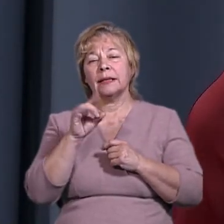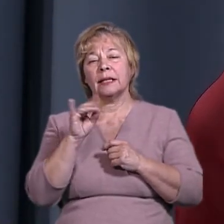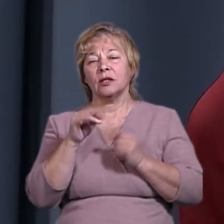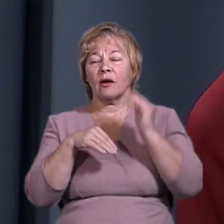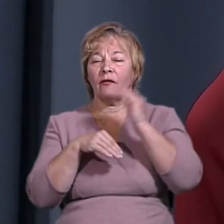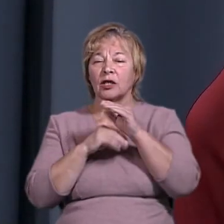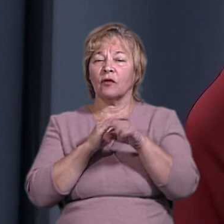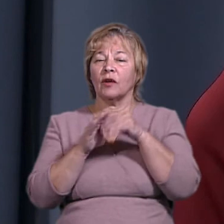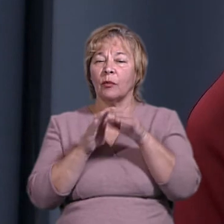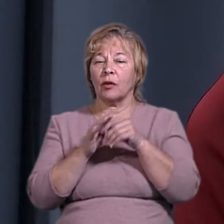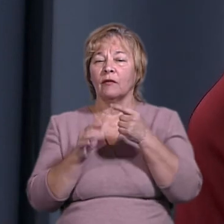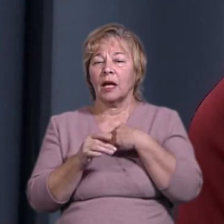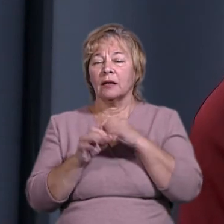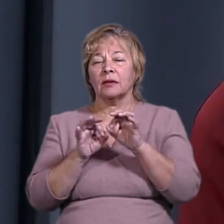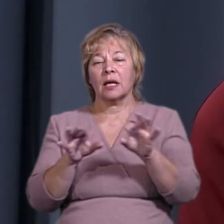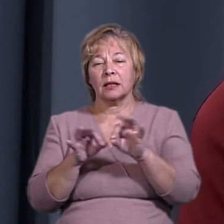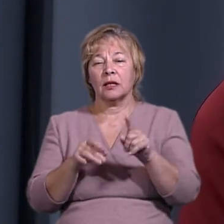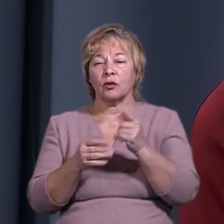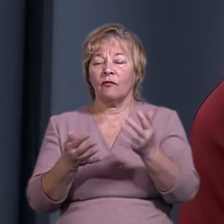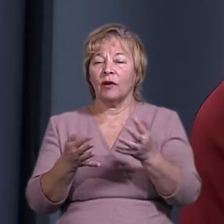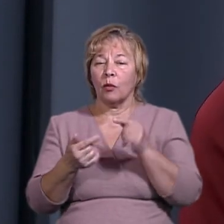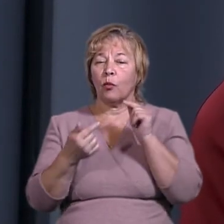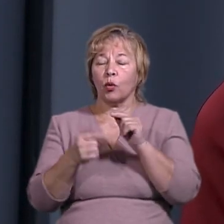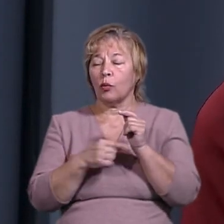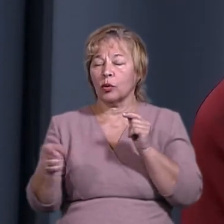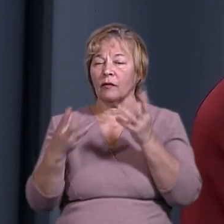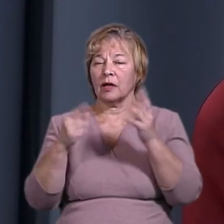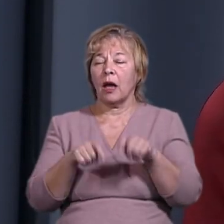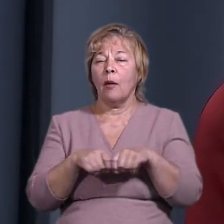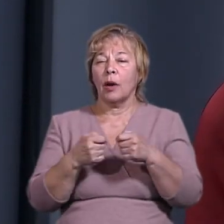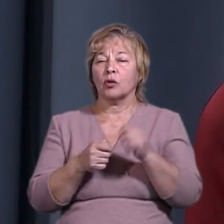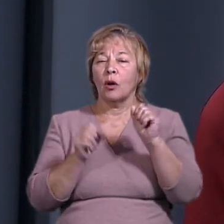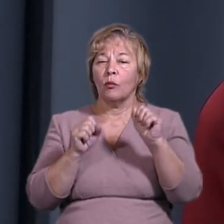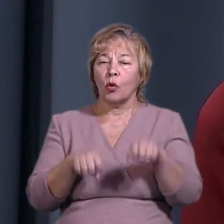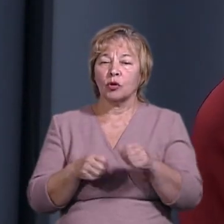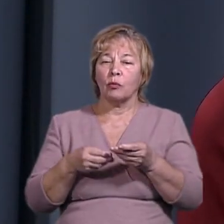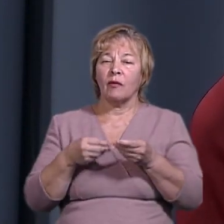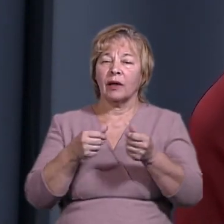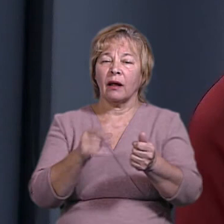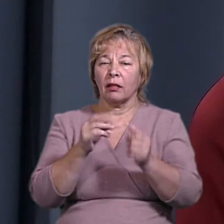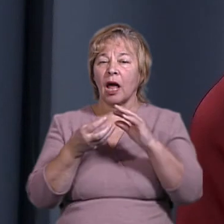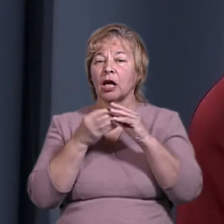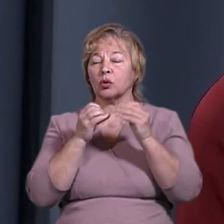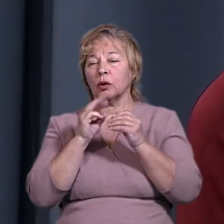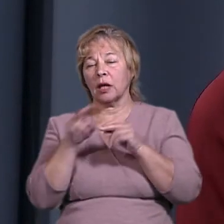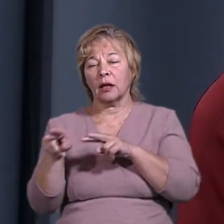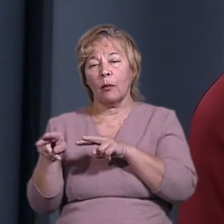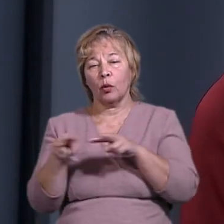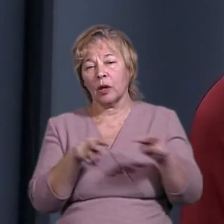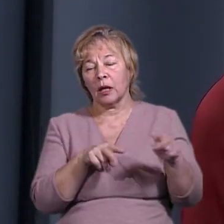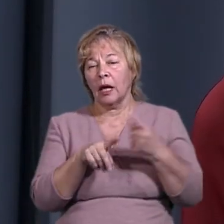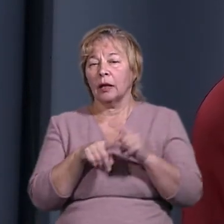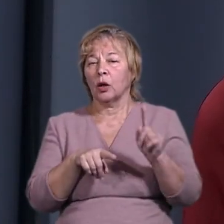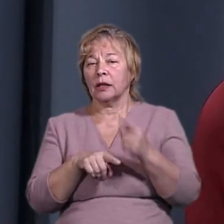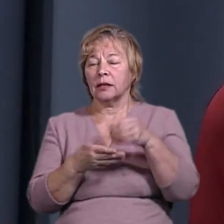вечір виборів у нашому ефірі сказав, що виявлені протягом дня порушення можуть вплинути на результат. Спостерігачі серед